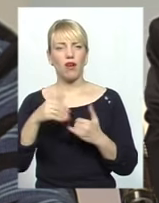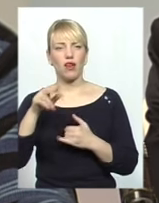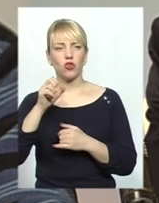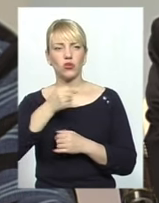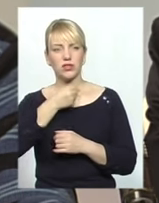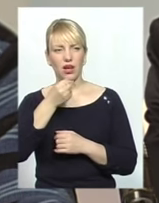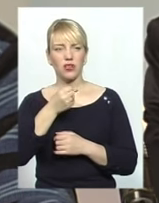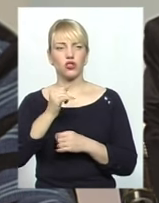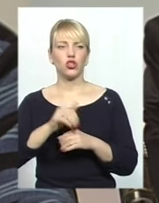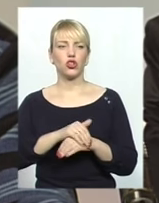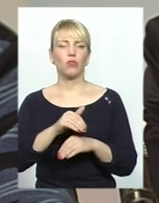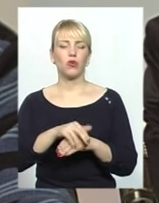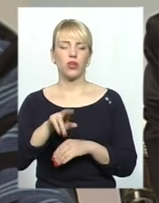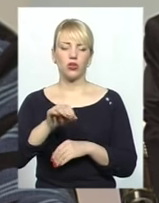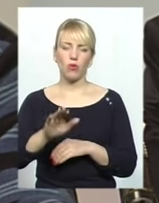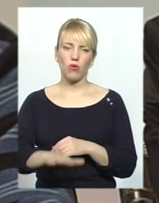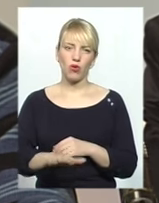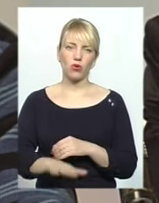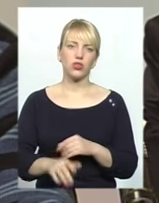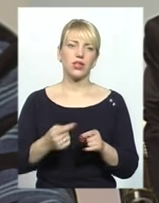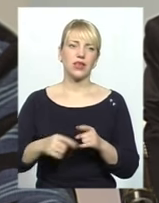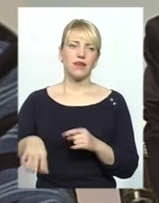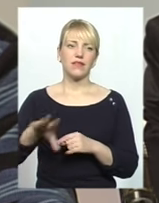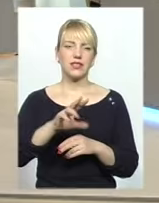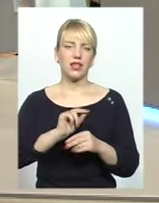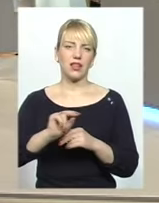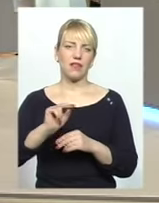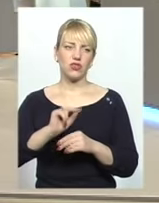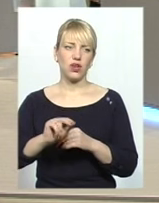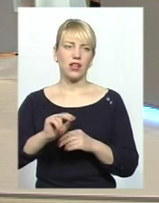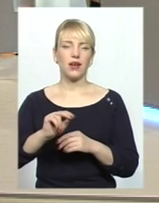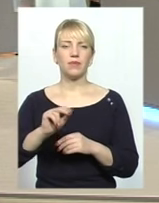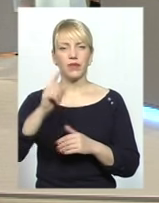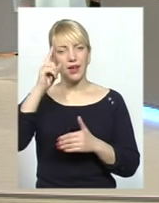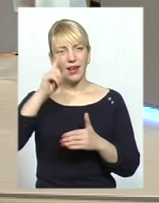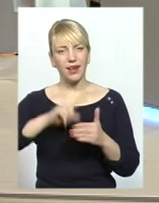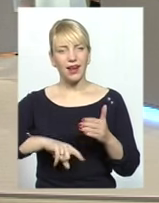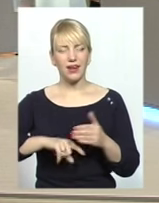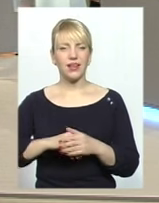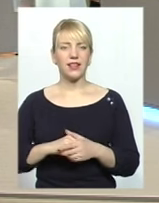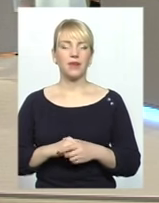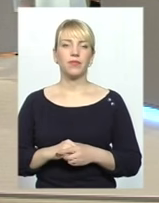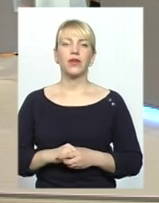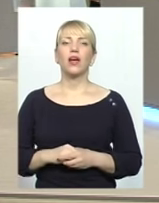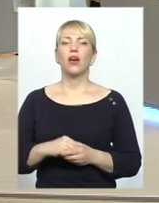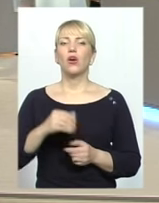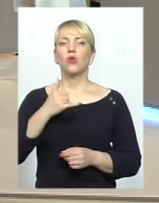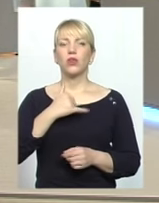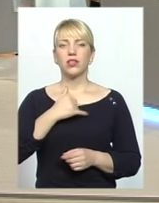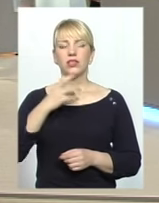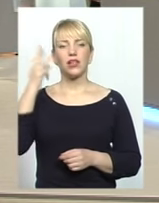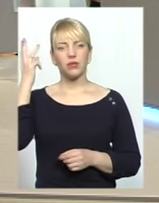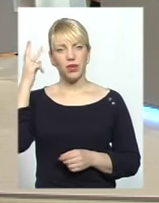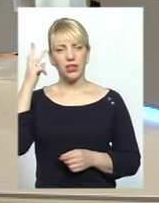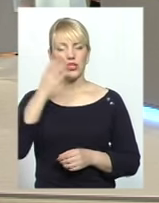і доброта до молодшого і так далі. Це все навчає релігії. Ми знаємо, що дуже давно на Хмельниччині і польська